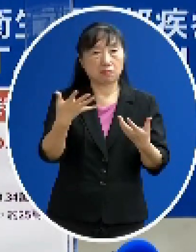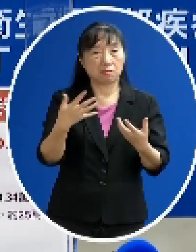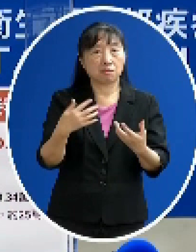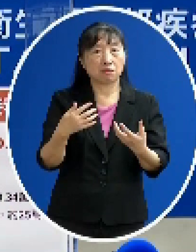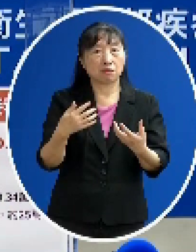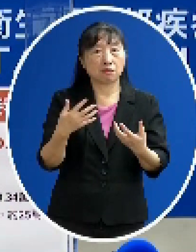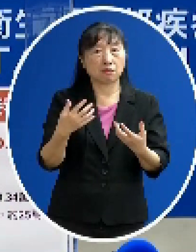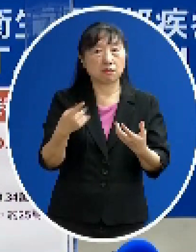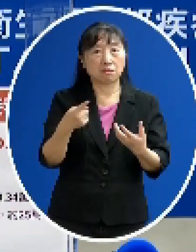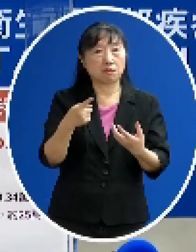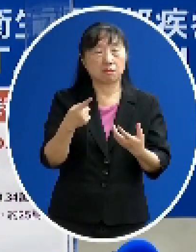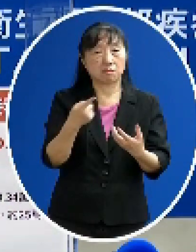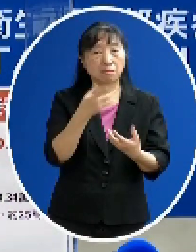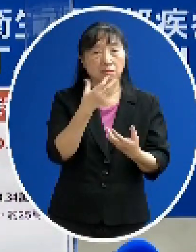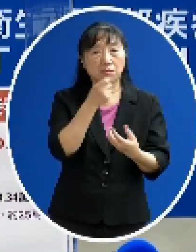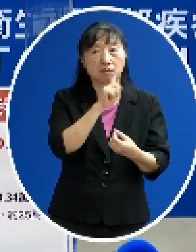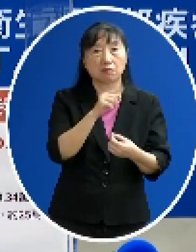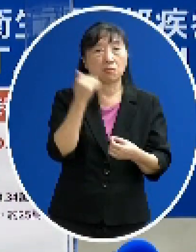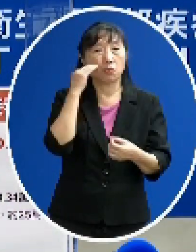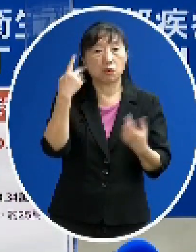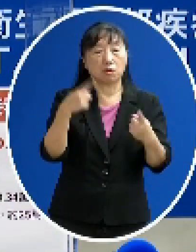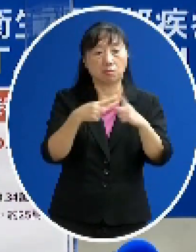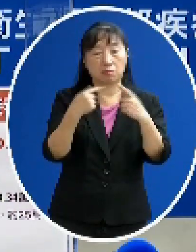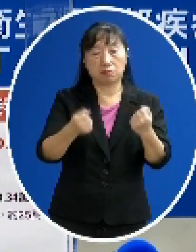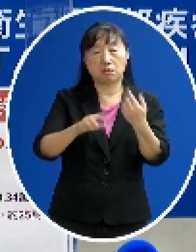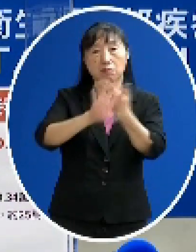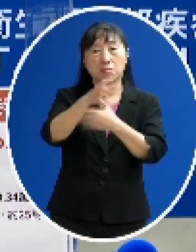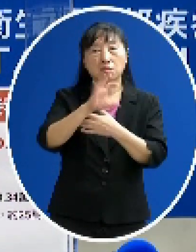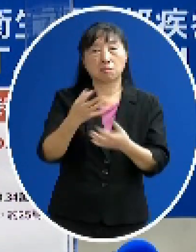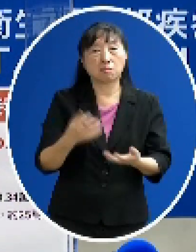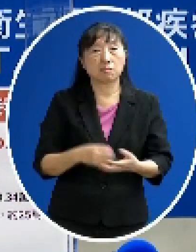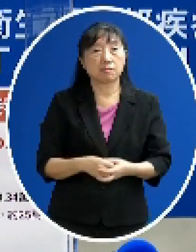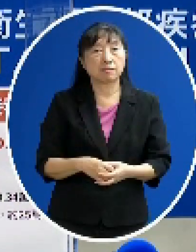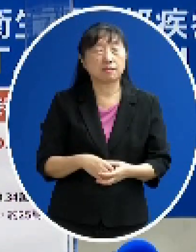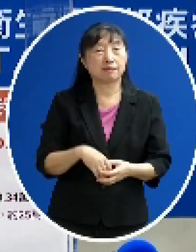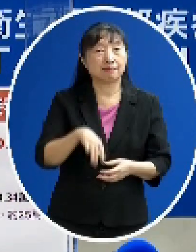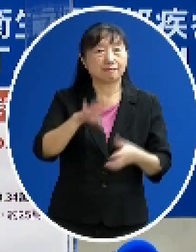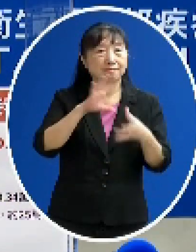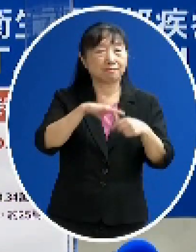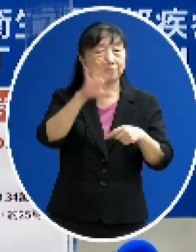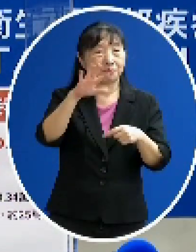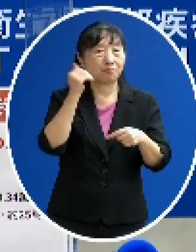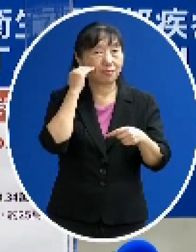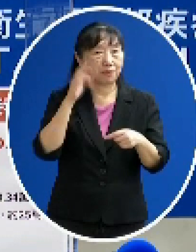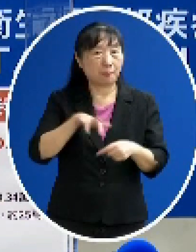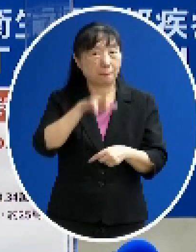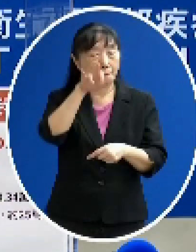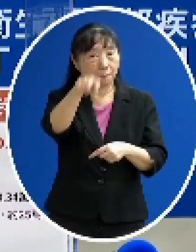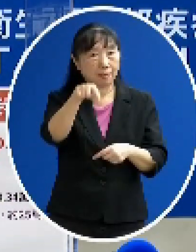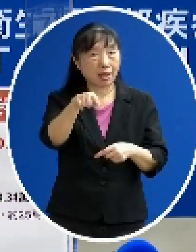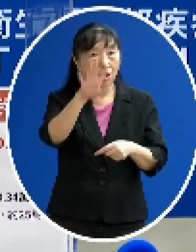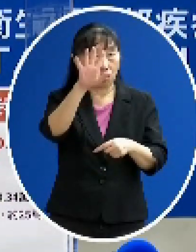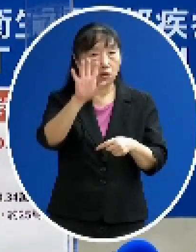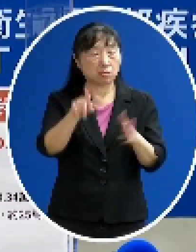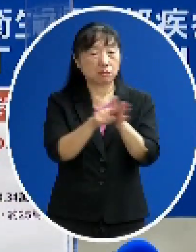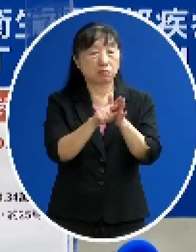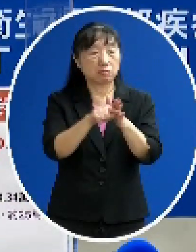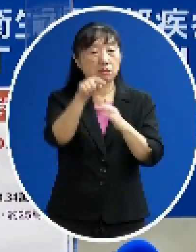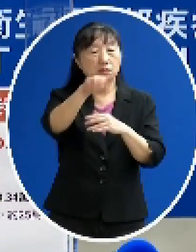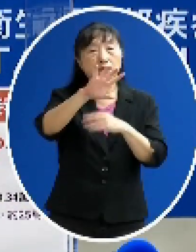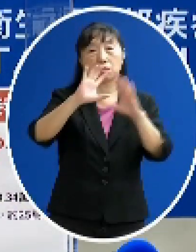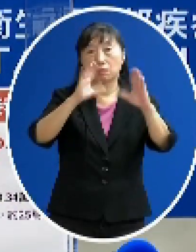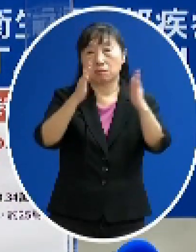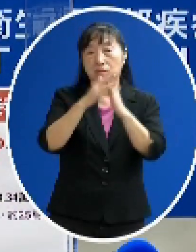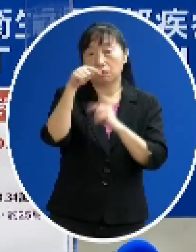打第一劑 打第一劑他如果在國外當然我也講過在國外確實那地方去了是沒有疫苗可以打 那